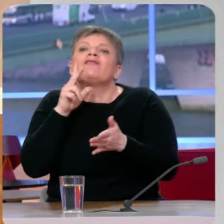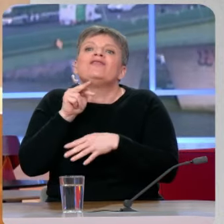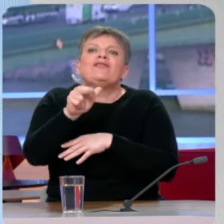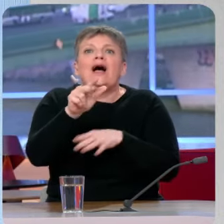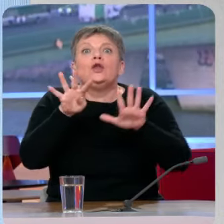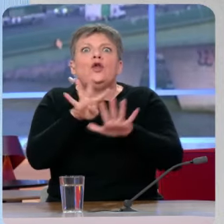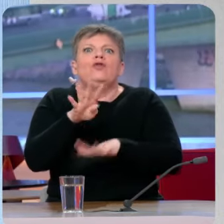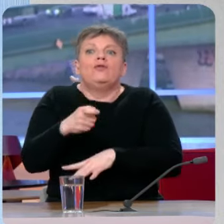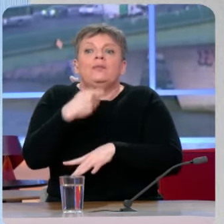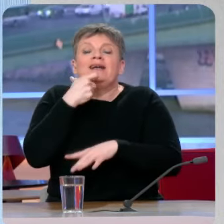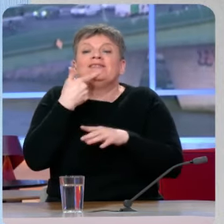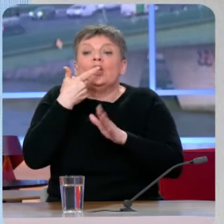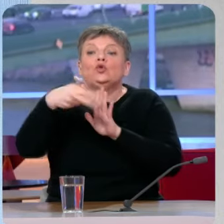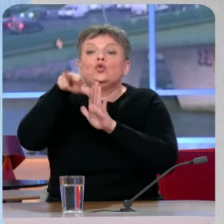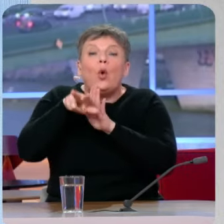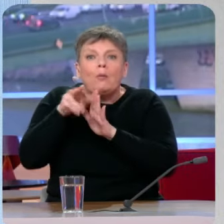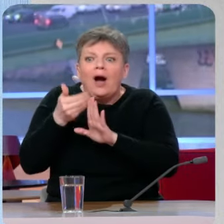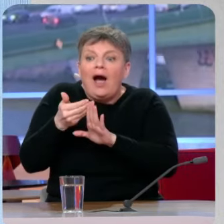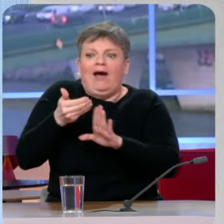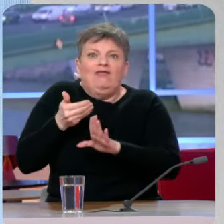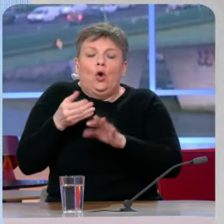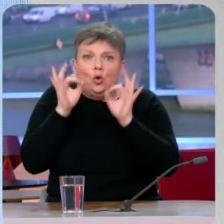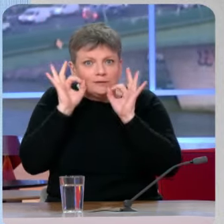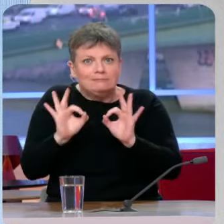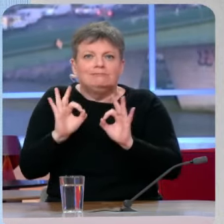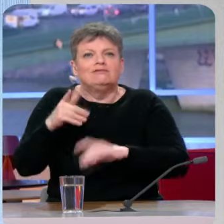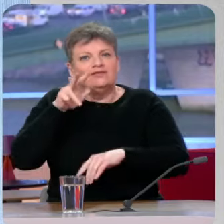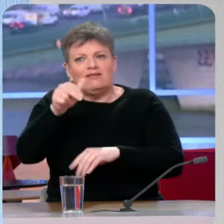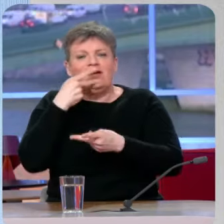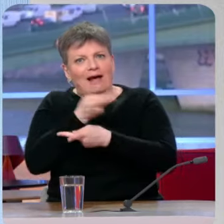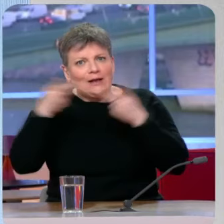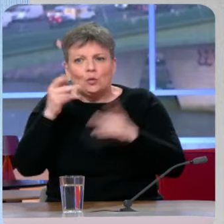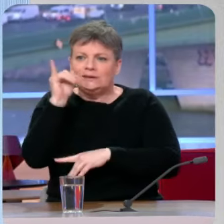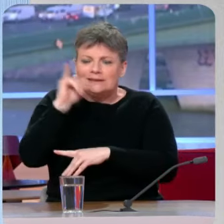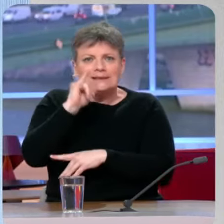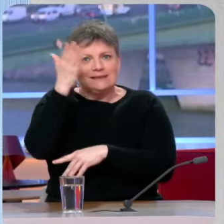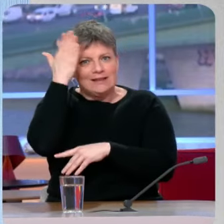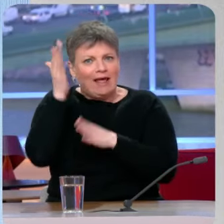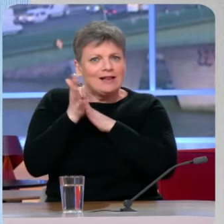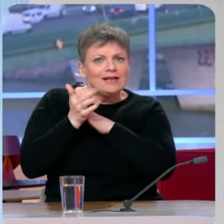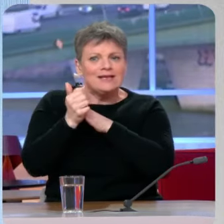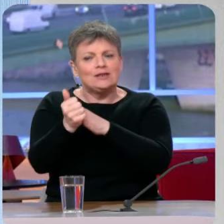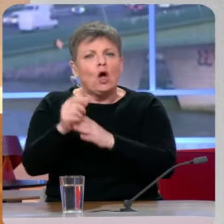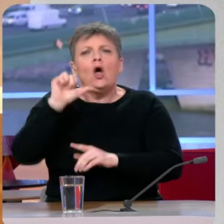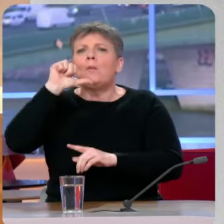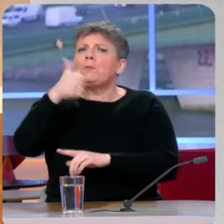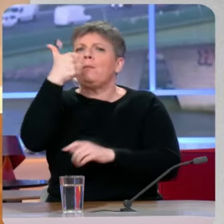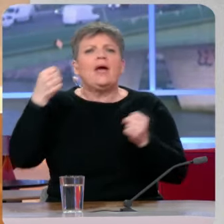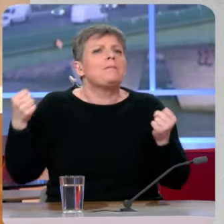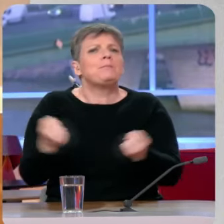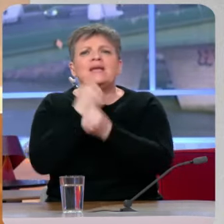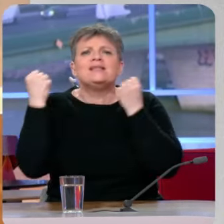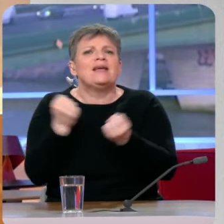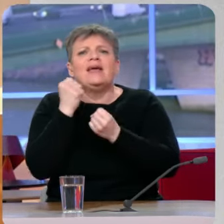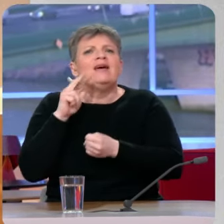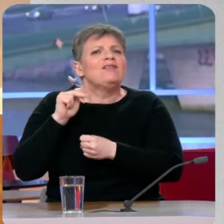jour avant les élections européennes, il y aura une tête de liste et il y aura notre premier grand meeting de campagne à Lille. – Ce ne sera pas vous, on l'a